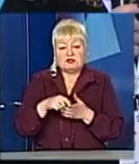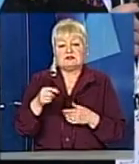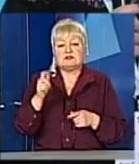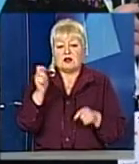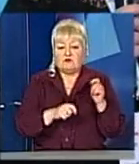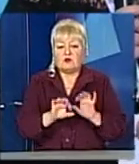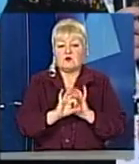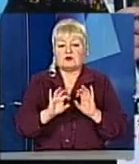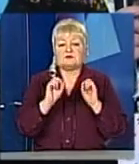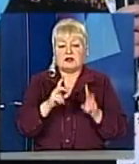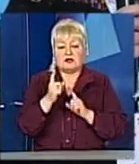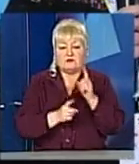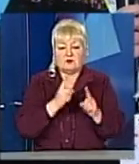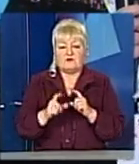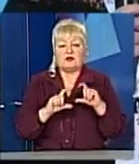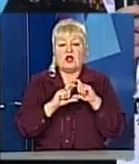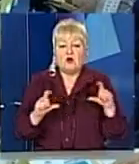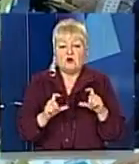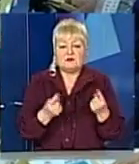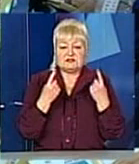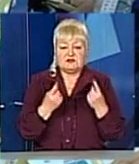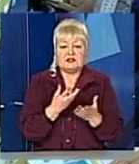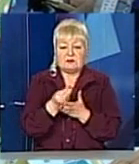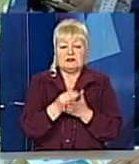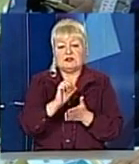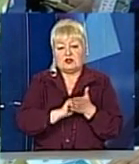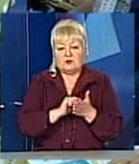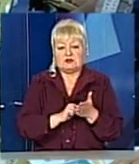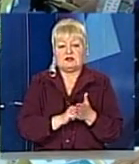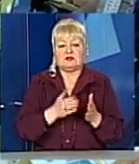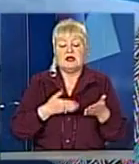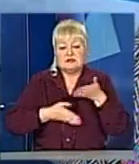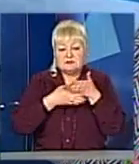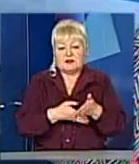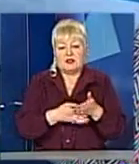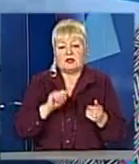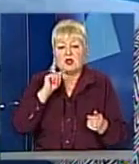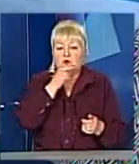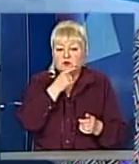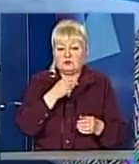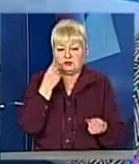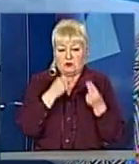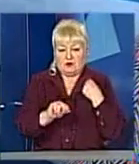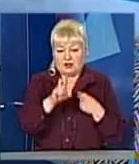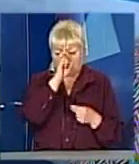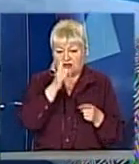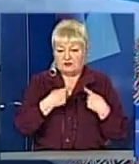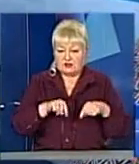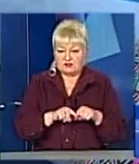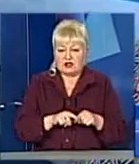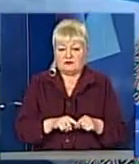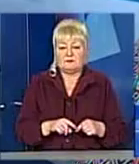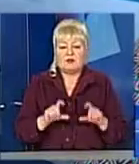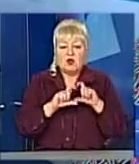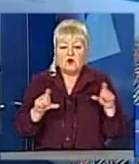про те, як реформування Офісу Великих Платників податків сприяє економічній стабільності в державі. Очільники і працівники Офісу Великих